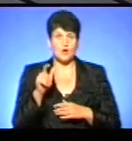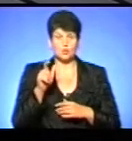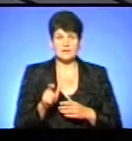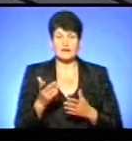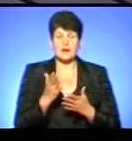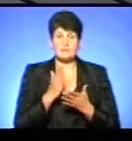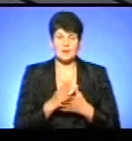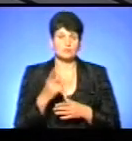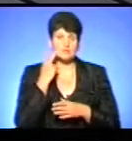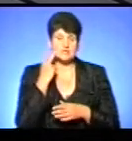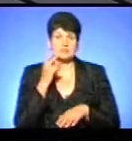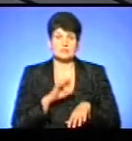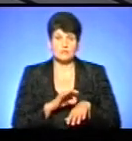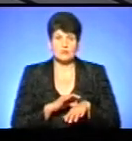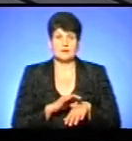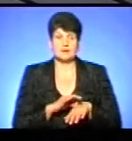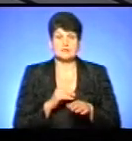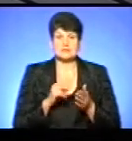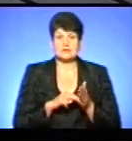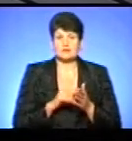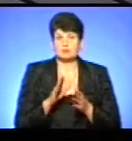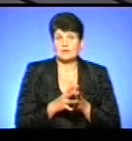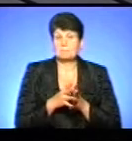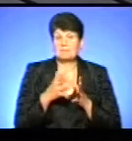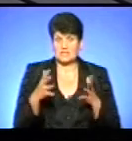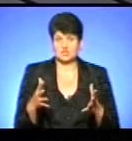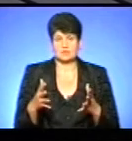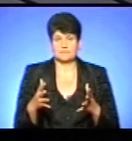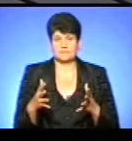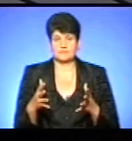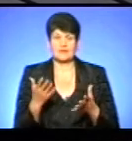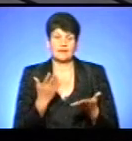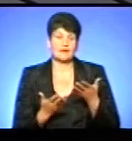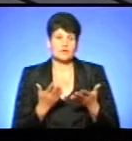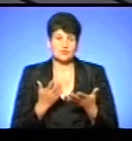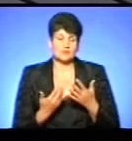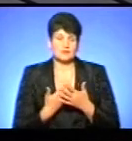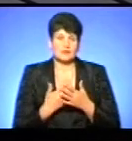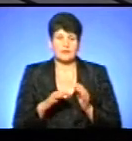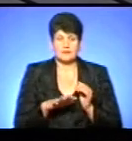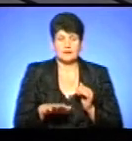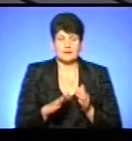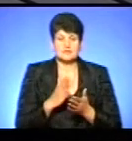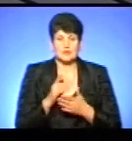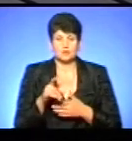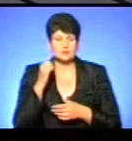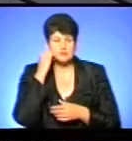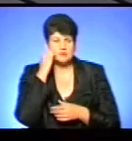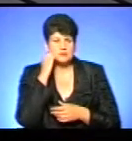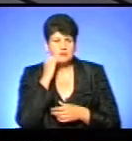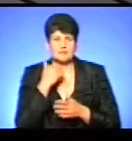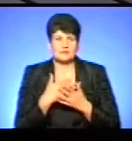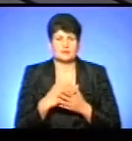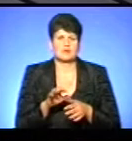яка має хронічні захворювання, капітаційна ставка буде набагато більша. І якщо на дільниці є люди похилого віку, які